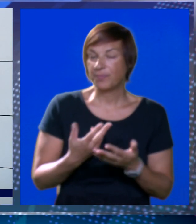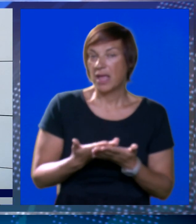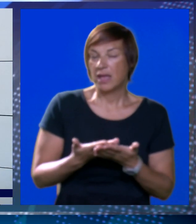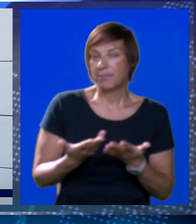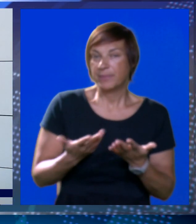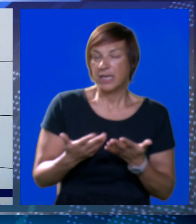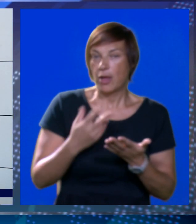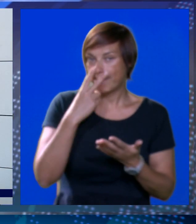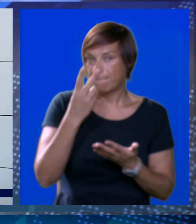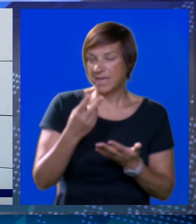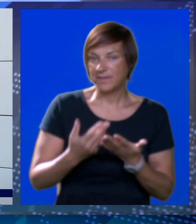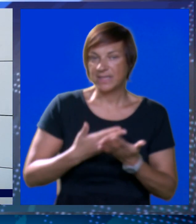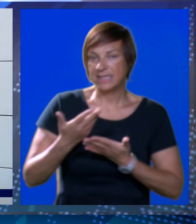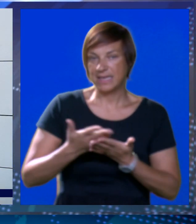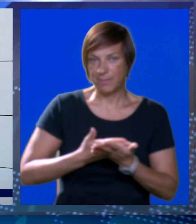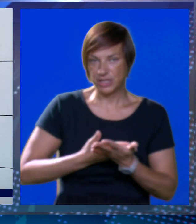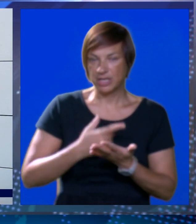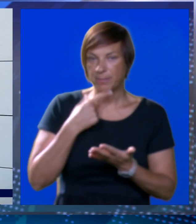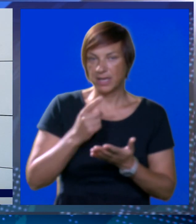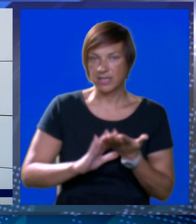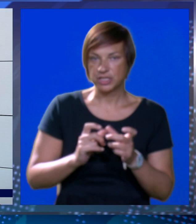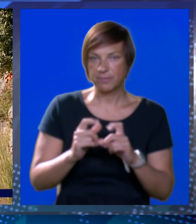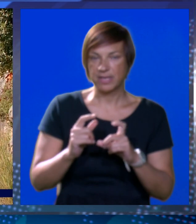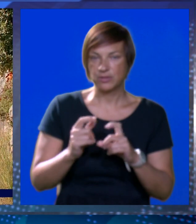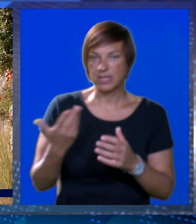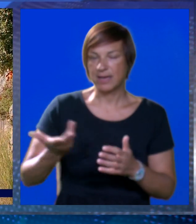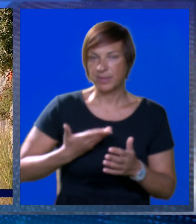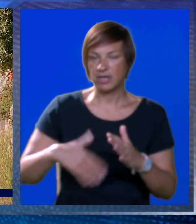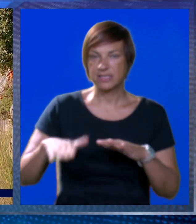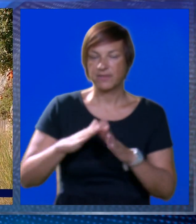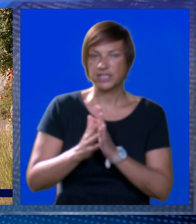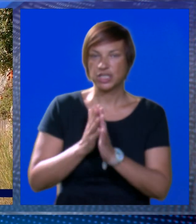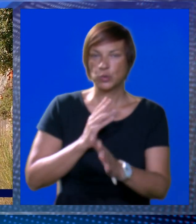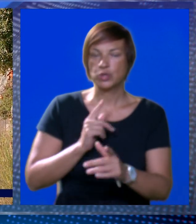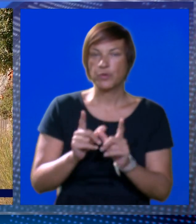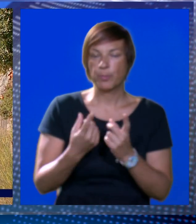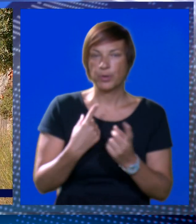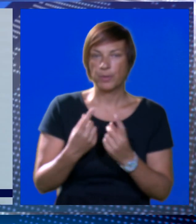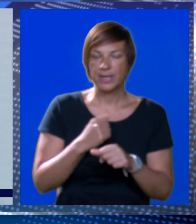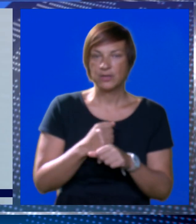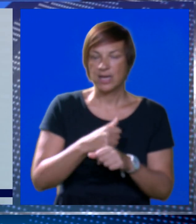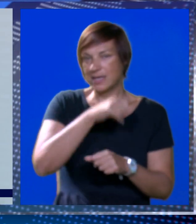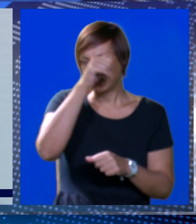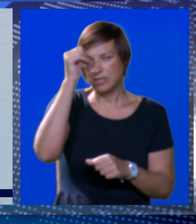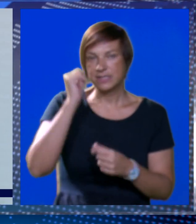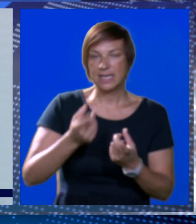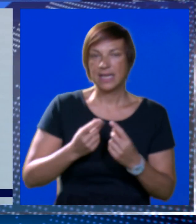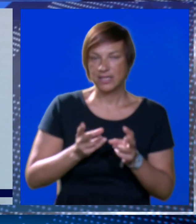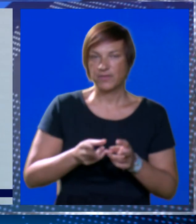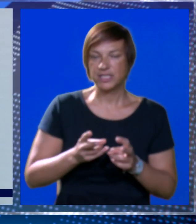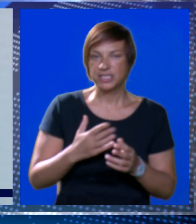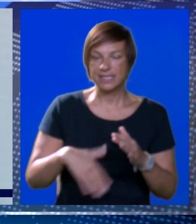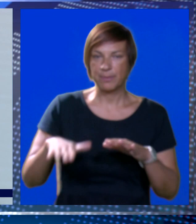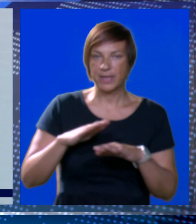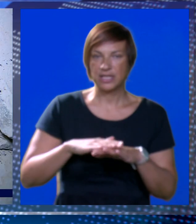Realno je bilo na takav način predvidjeti dinamički plan, ističe Matušić kako ne bi dolazilo do većih gužbi u prometu. Radilo se ljeti, ali ova